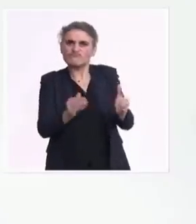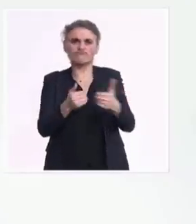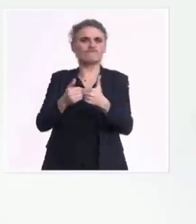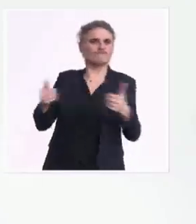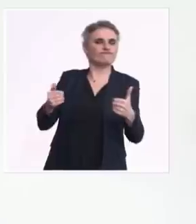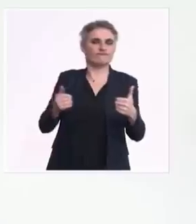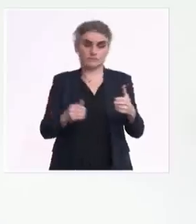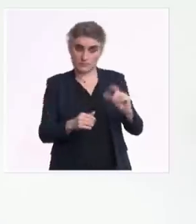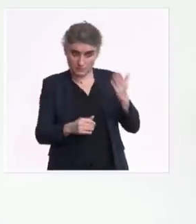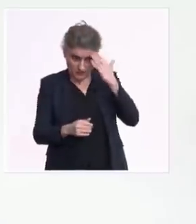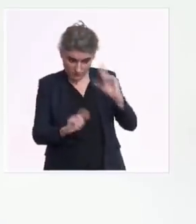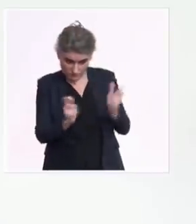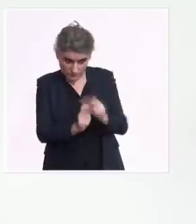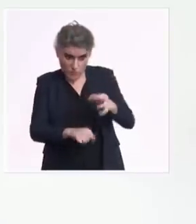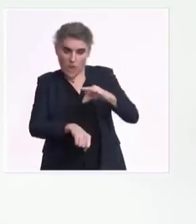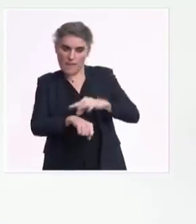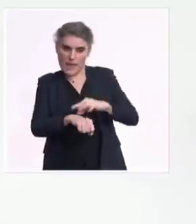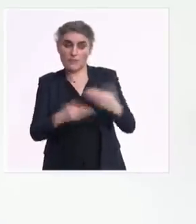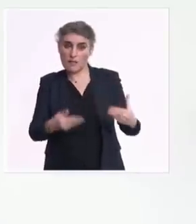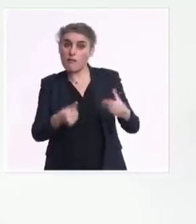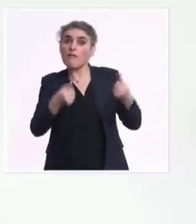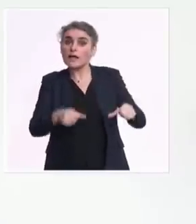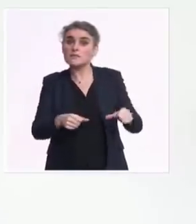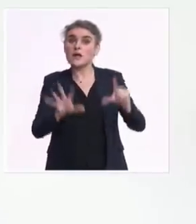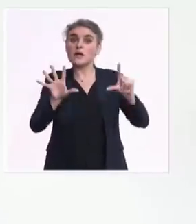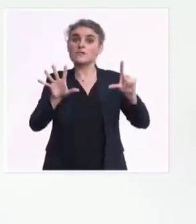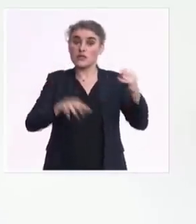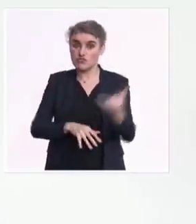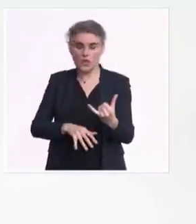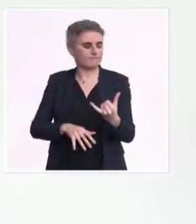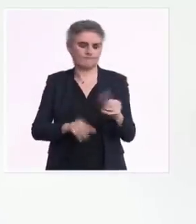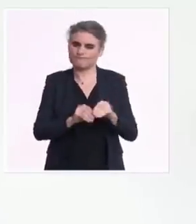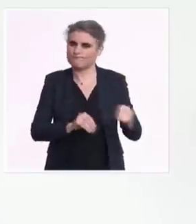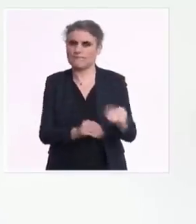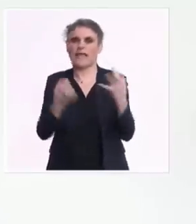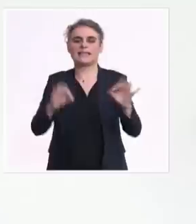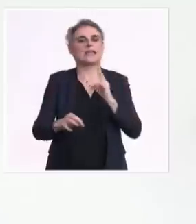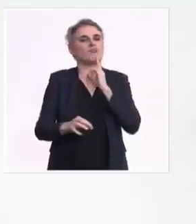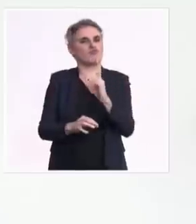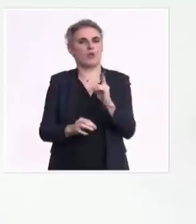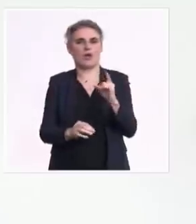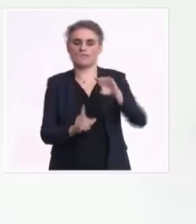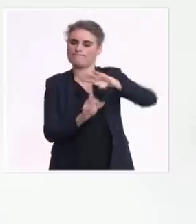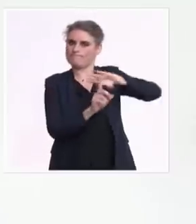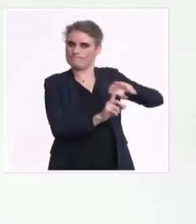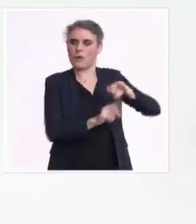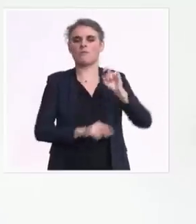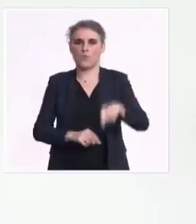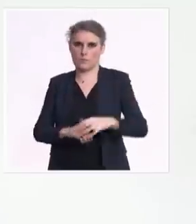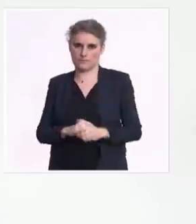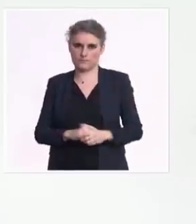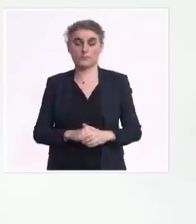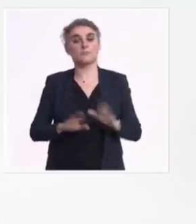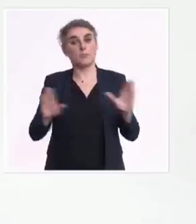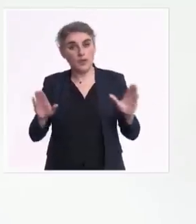un test diagnostique est positif passera à compter de lundi de 7 à 10 jours. Elle restera, en revanche, de